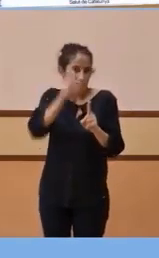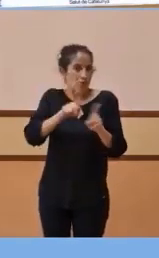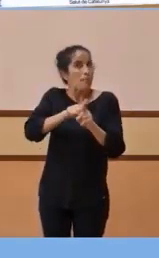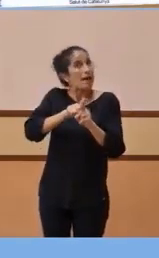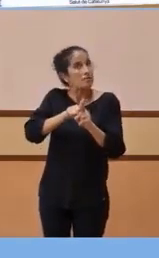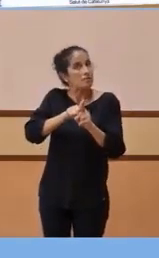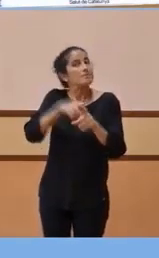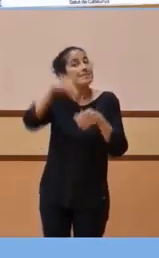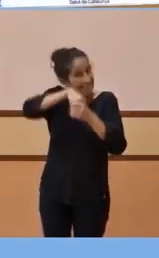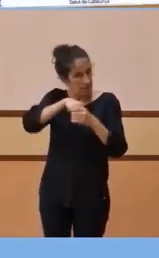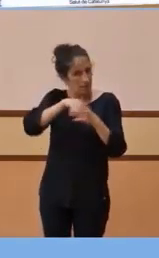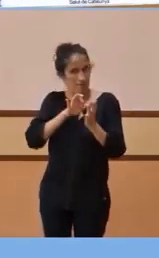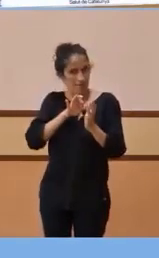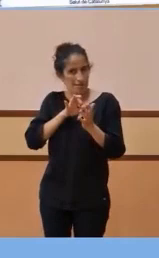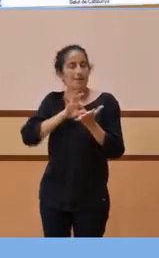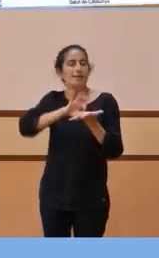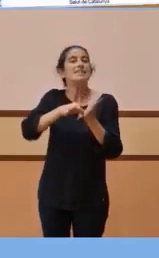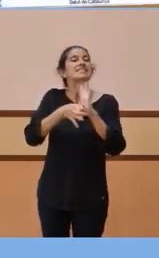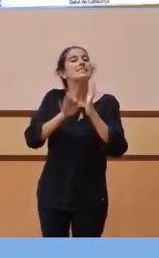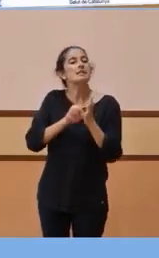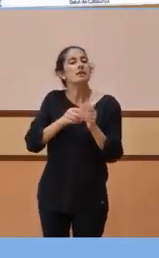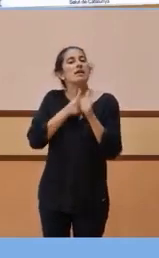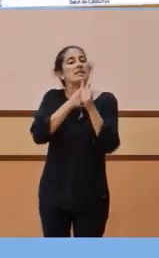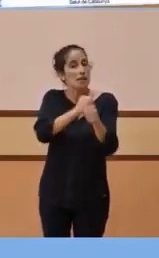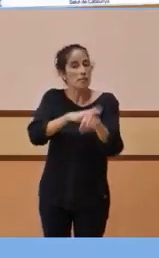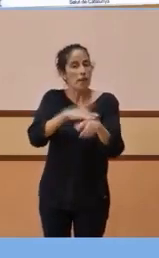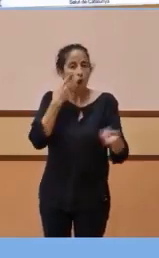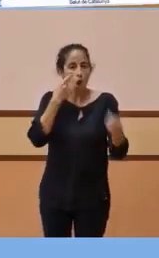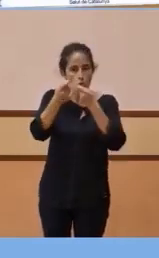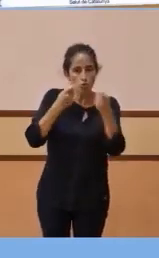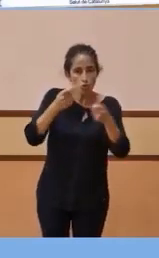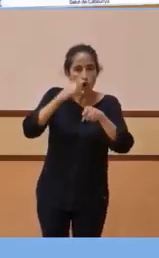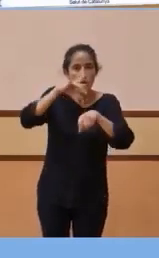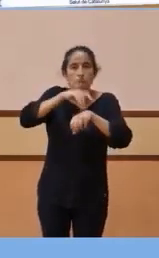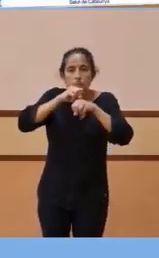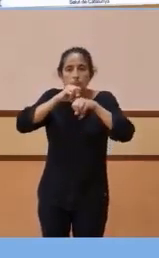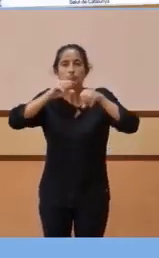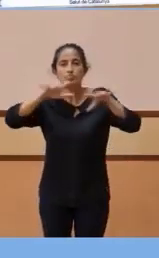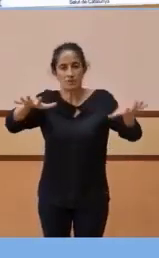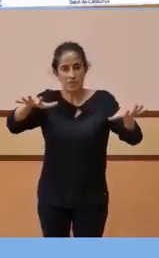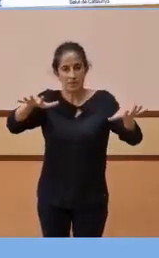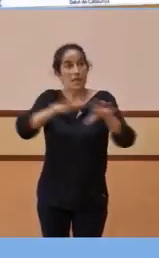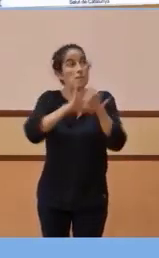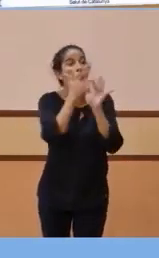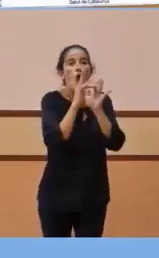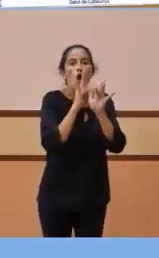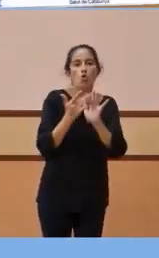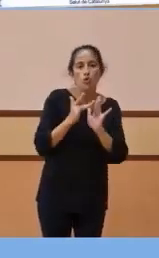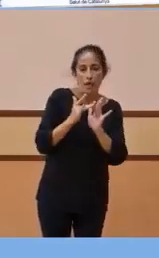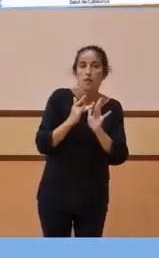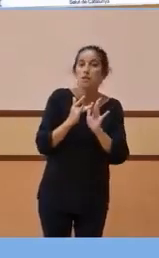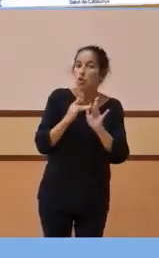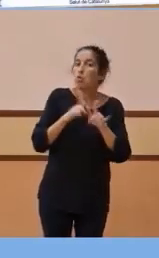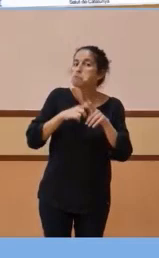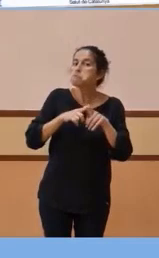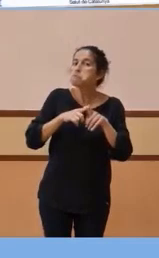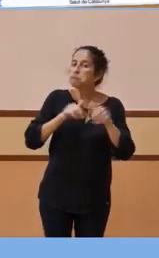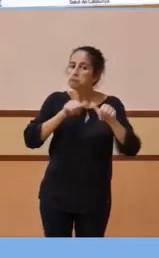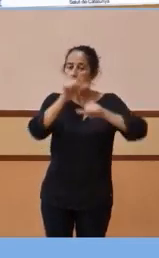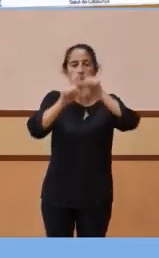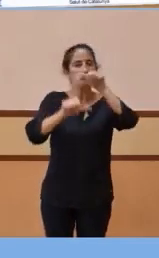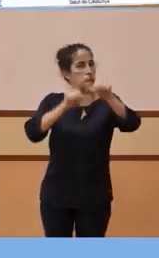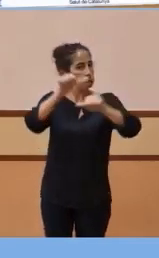cobertura en el control epidemiològic amb aquest aixecament de contactes, segueix aquesta evolució que va començar